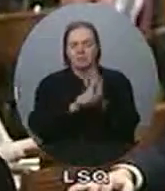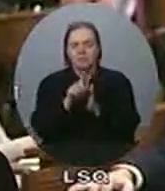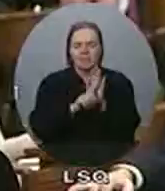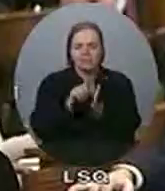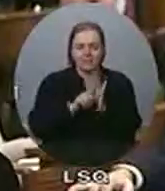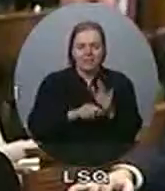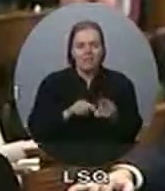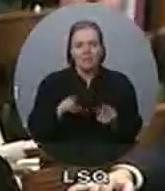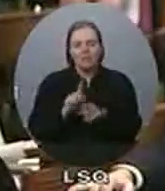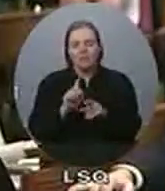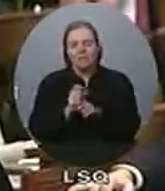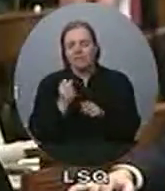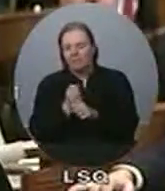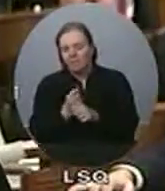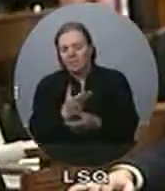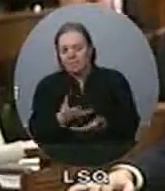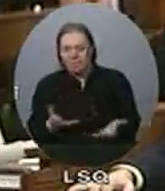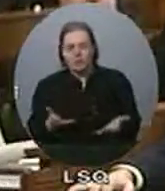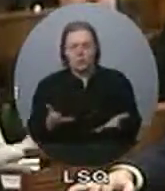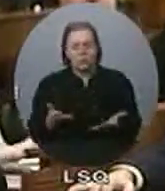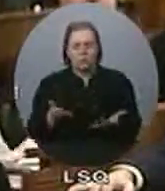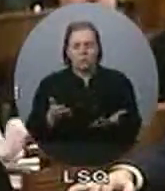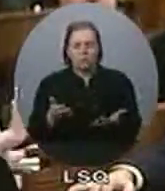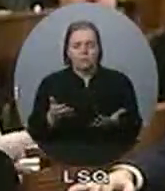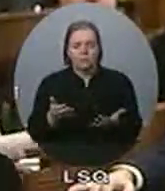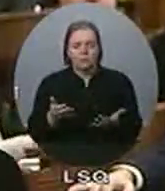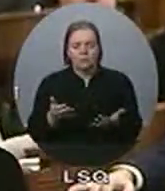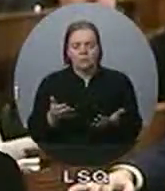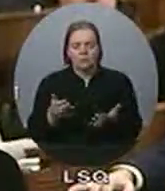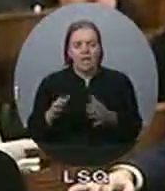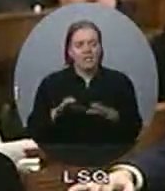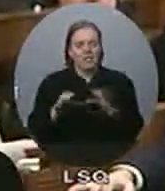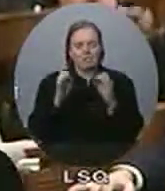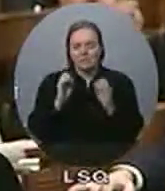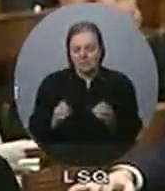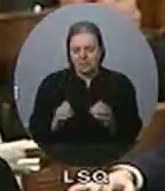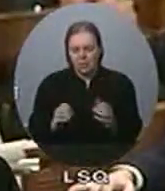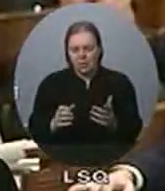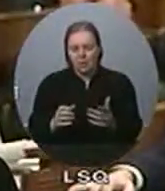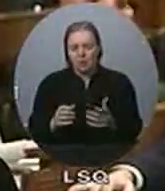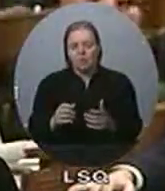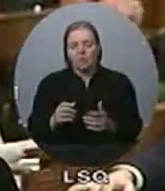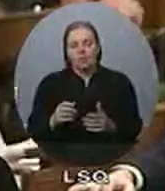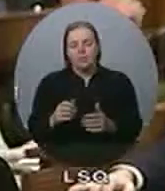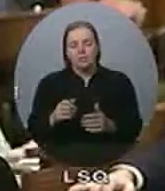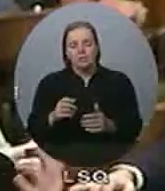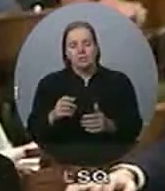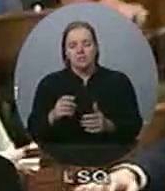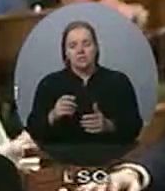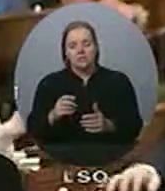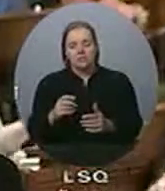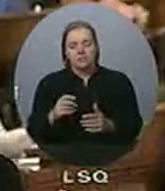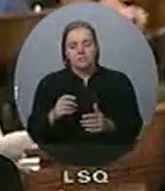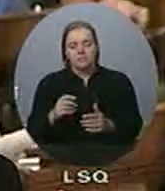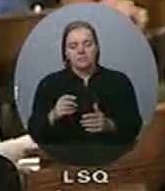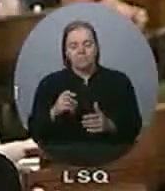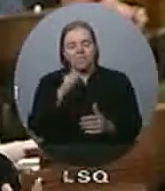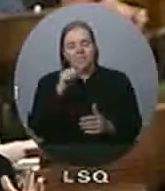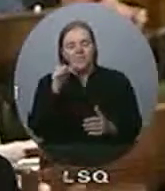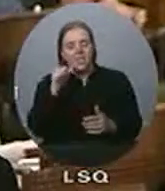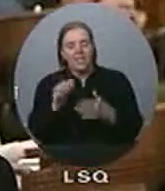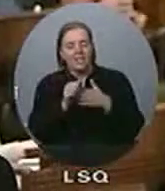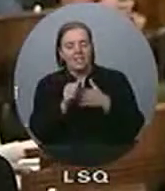et de prendre des mesures, de s'abstenir d'agir, ce qui est l'emploi. Hier, les leaders